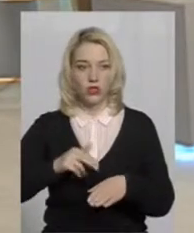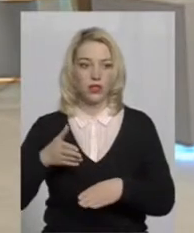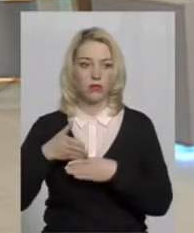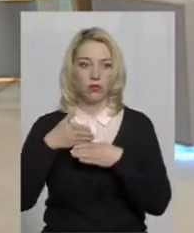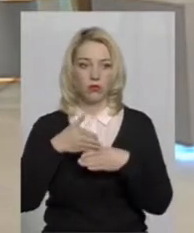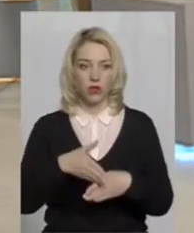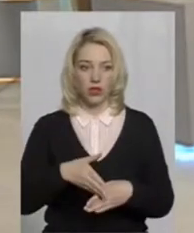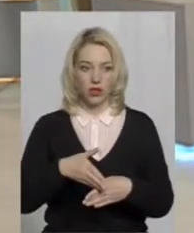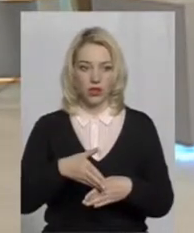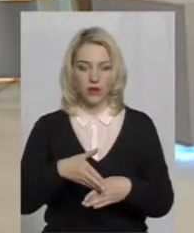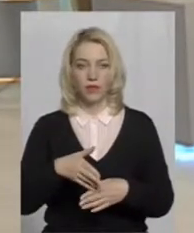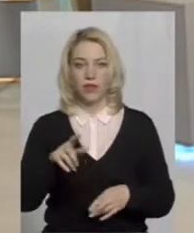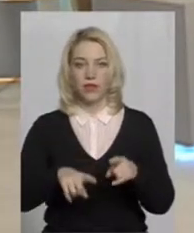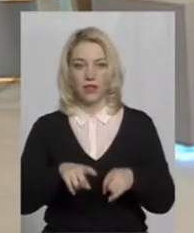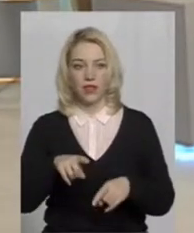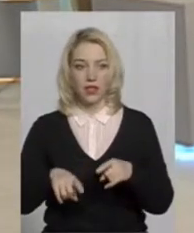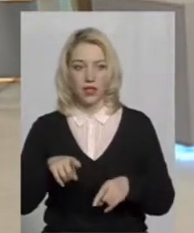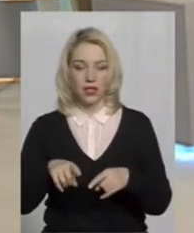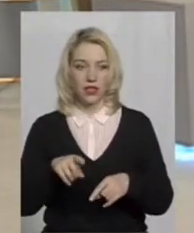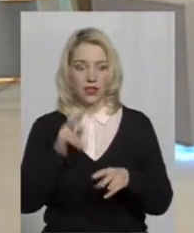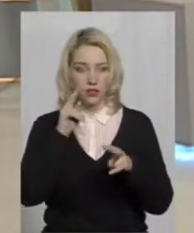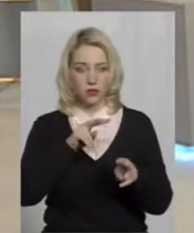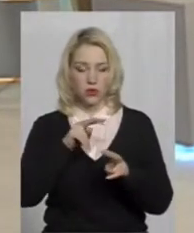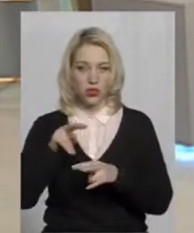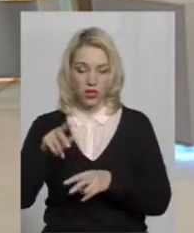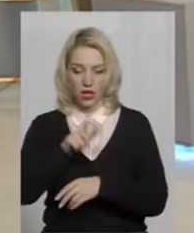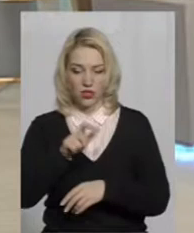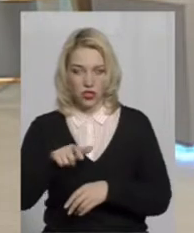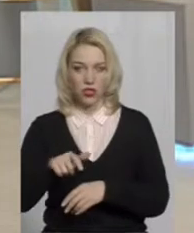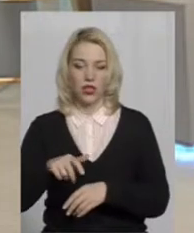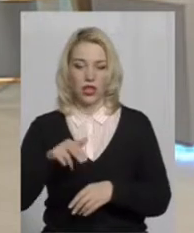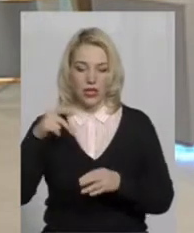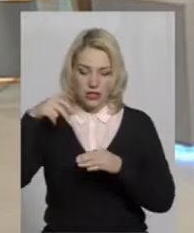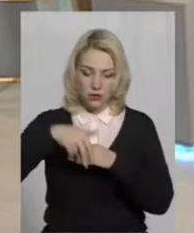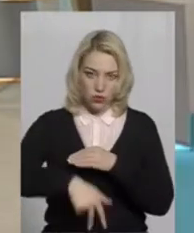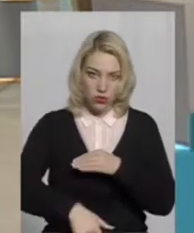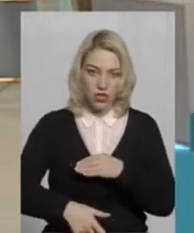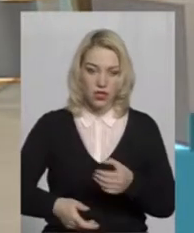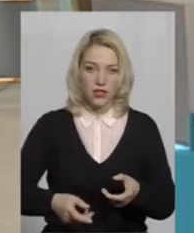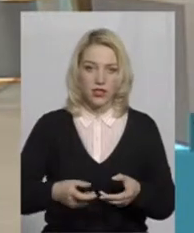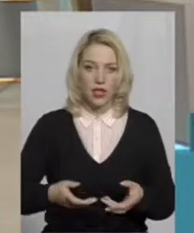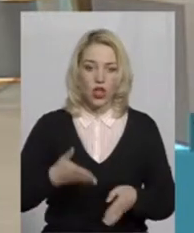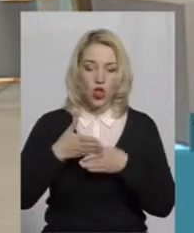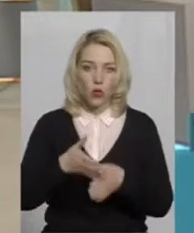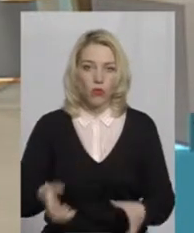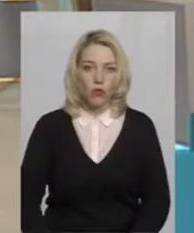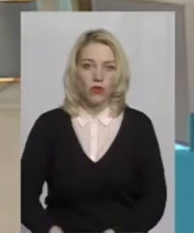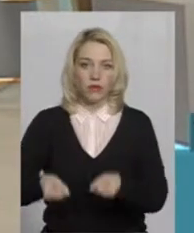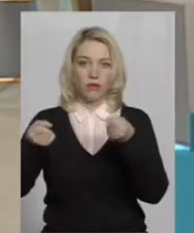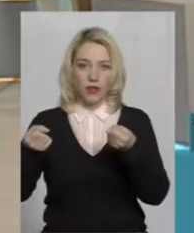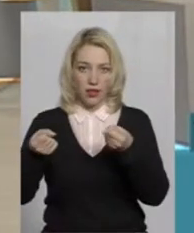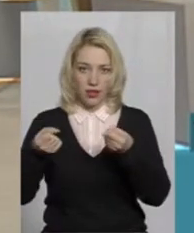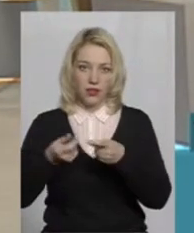деякі спостерігачі на дільняці спустилися, помогли піднятися і спуститися після того, як